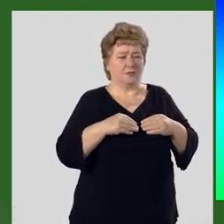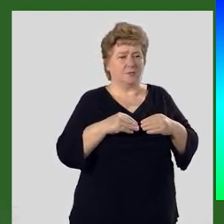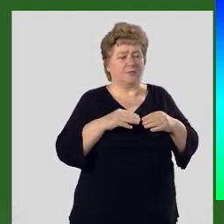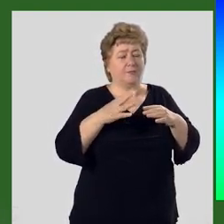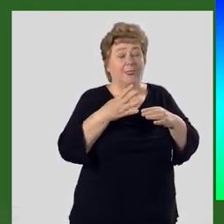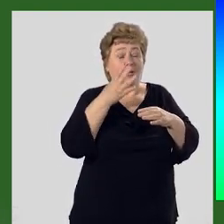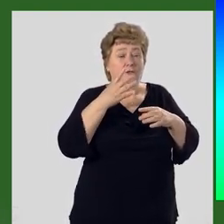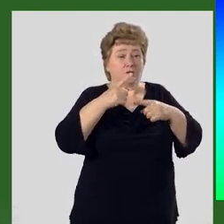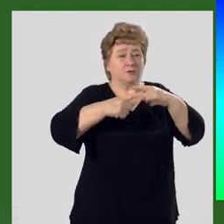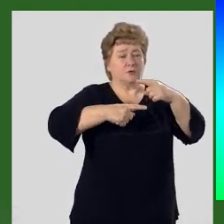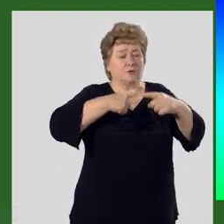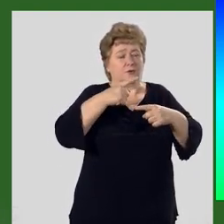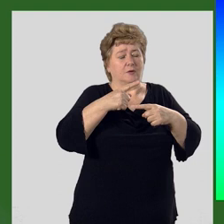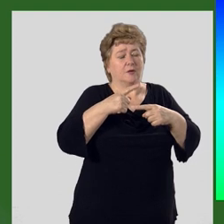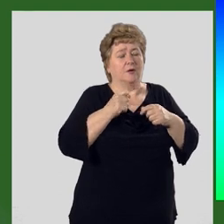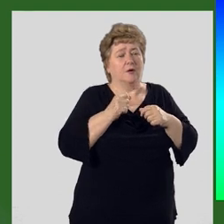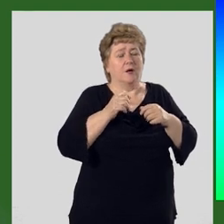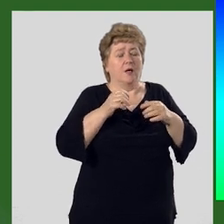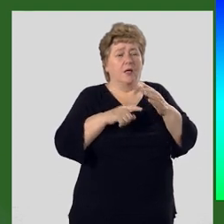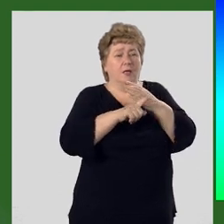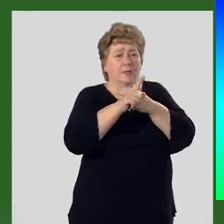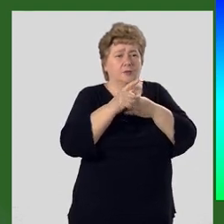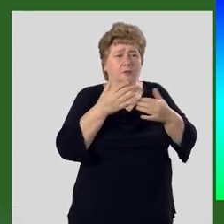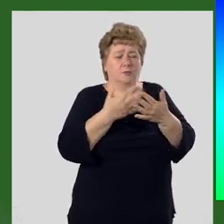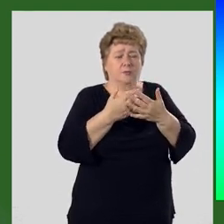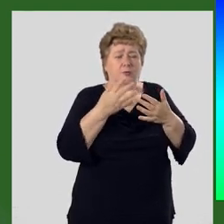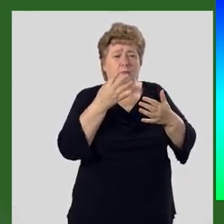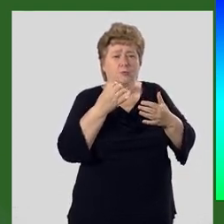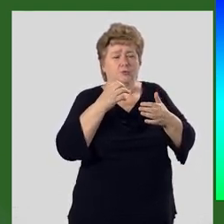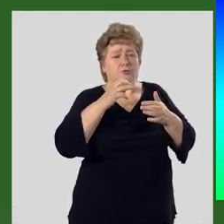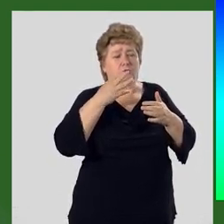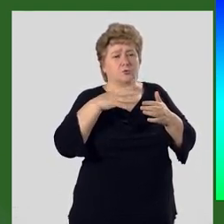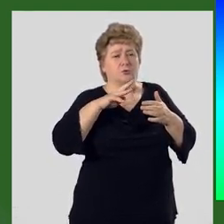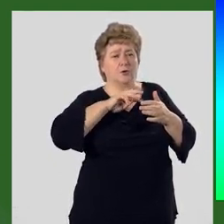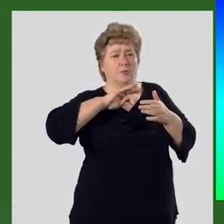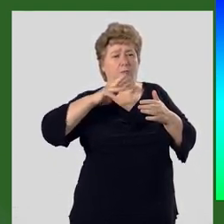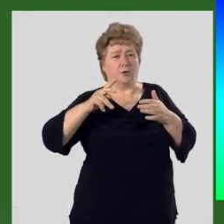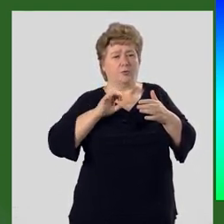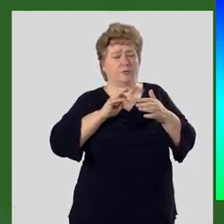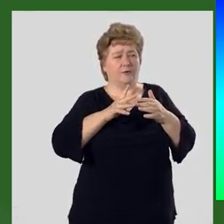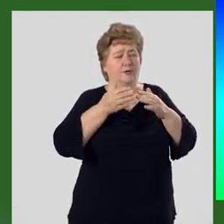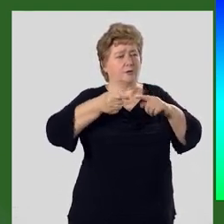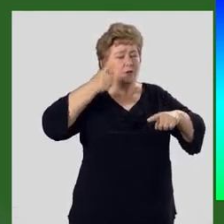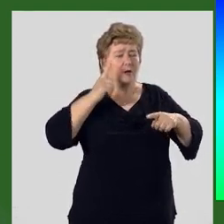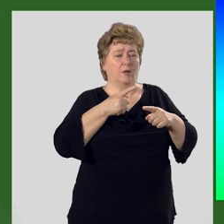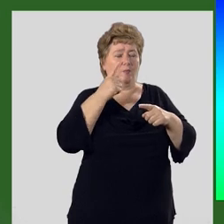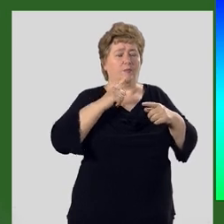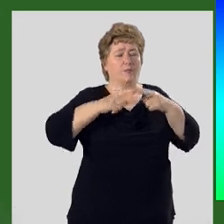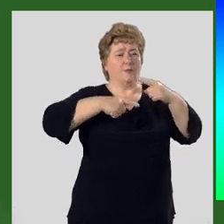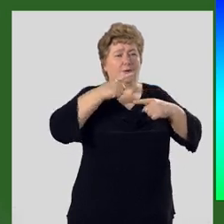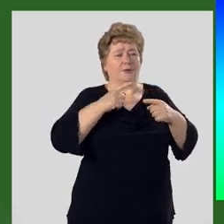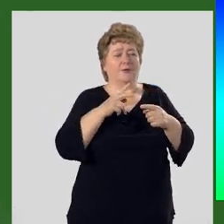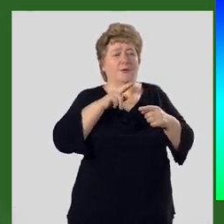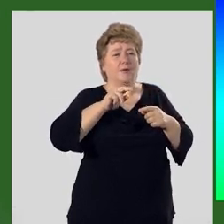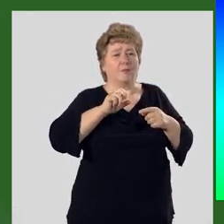Четвертый — ион фанерозой. Он начался примерно 540 миллионов лет назад, и первой его эрой была